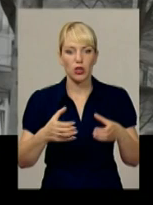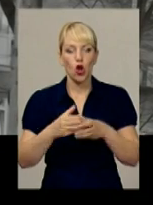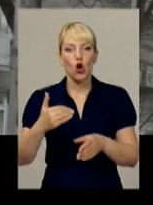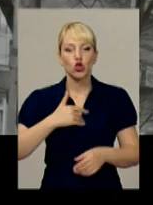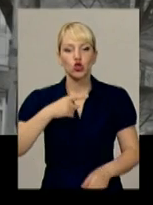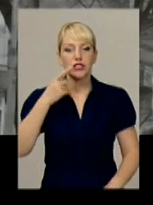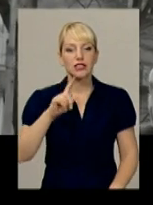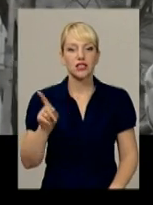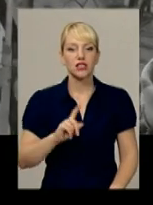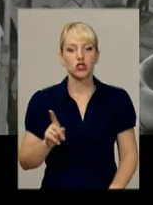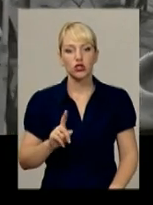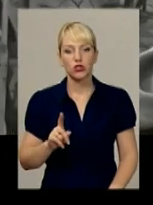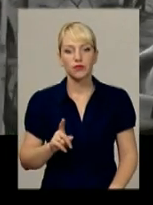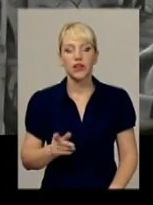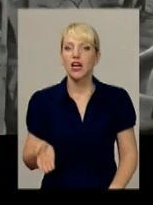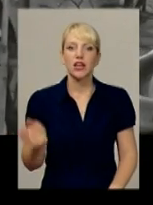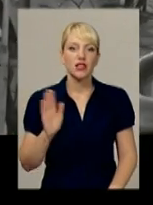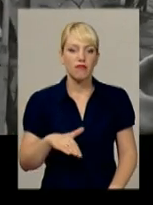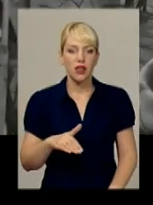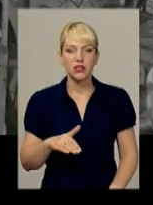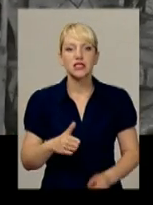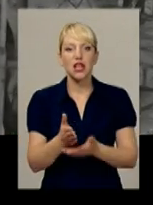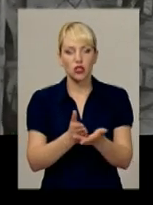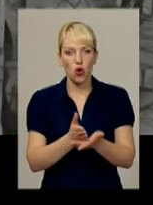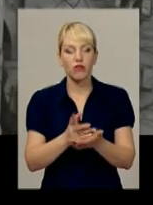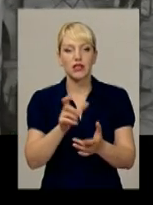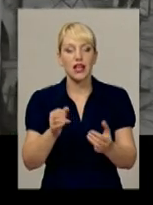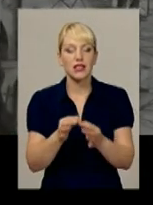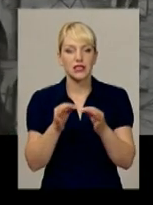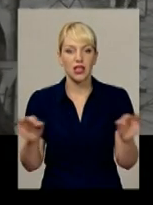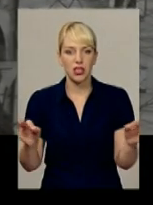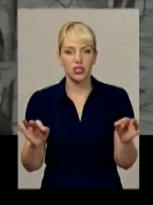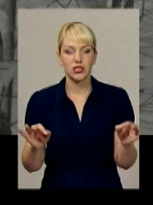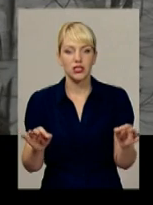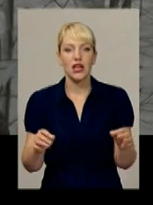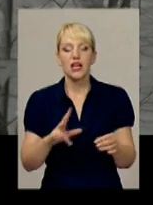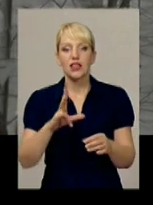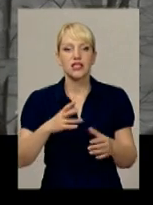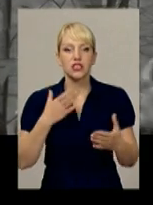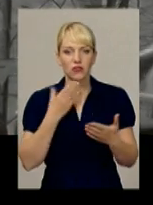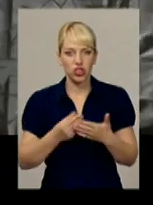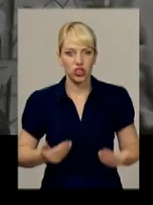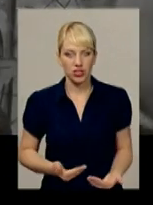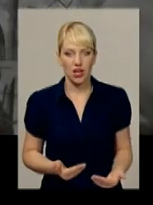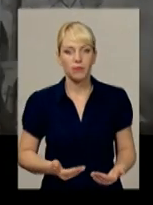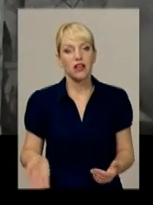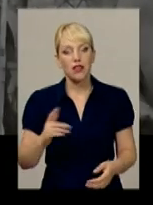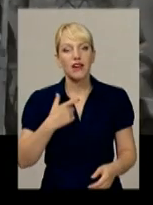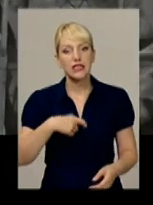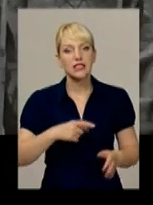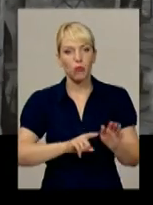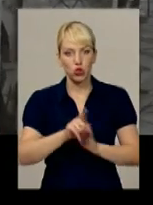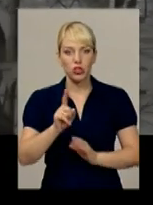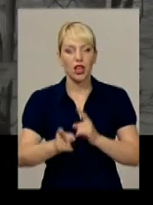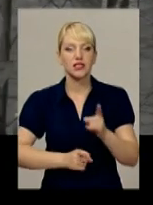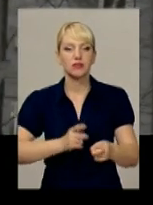сказати, що давайте заслуговувати на незалежність, давайте заслуговувати на щасливе життя, давайте себе починати, змінювати,